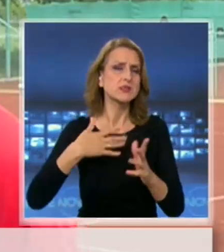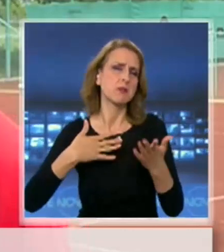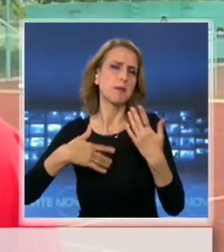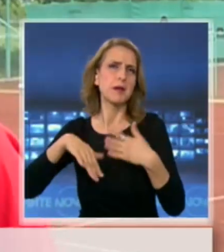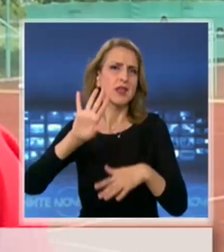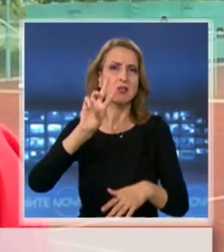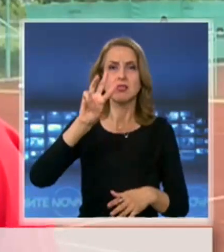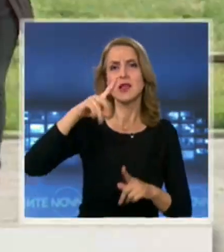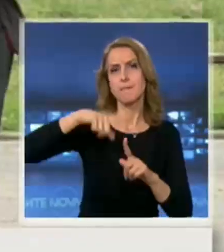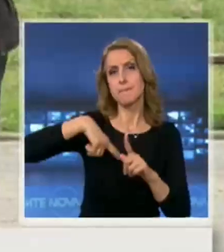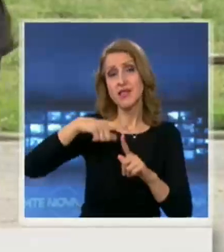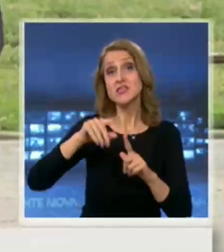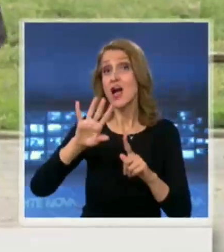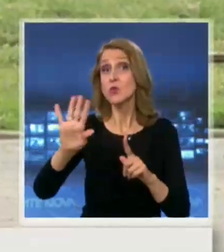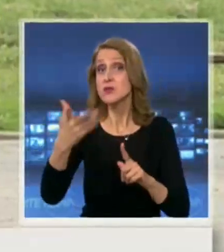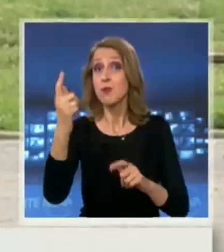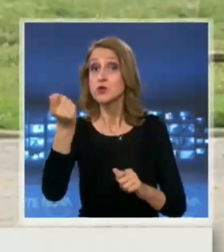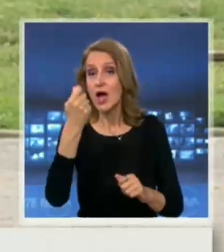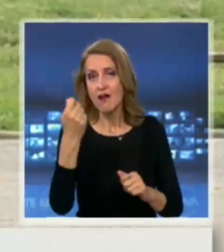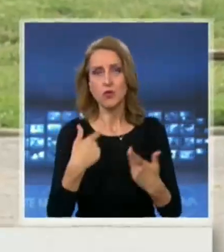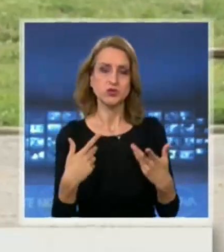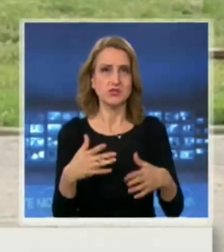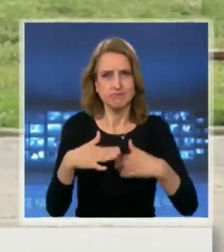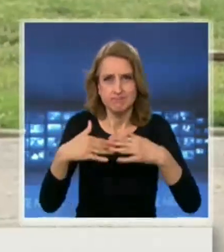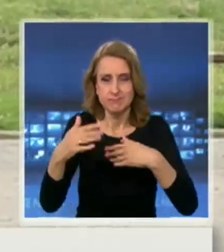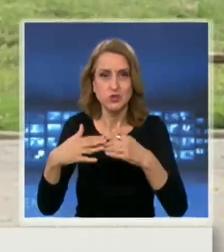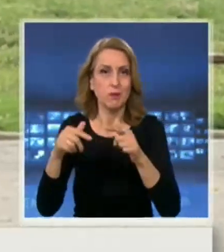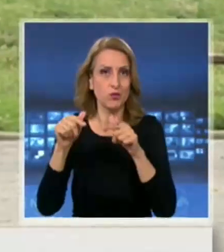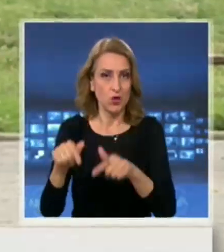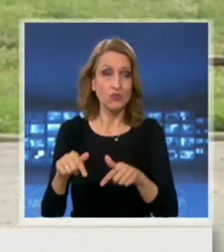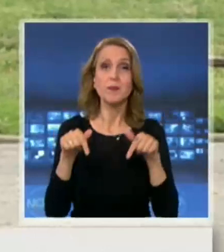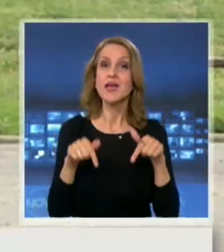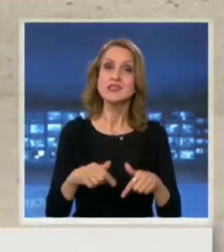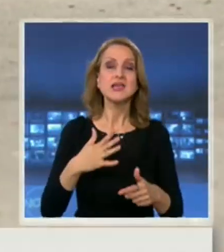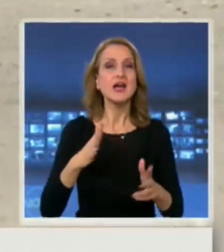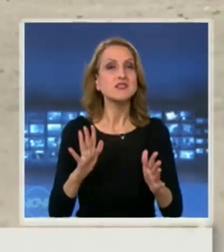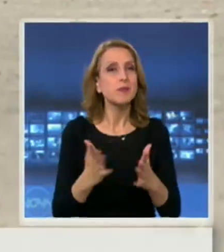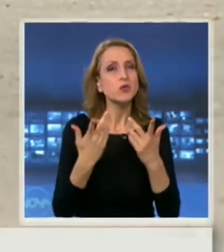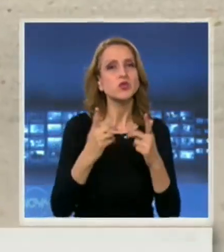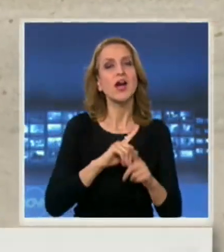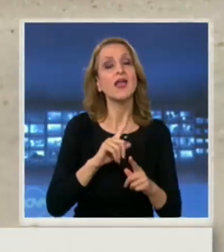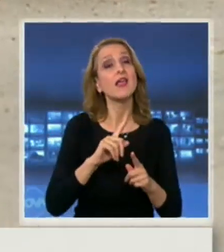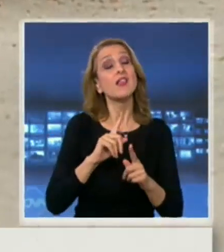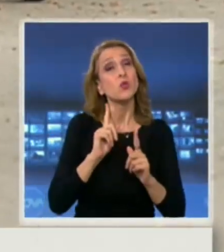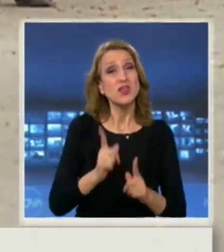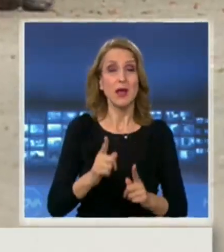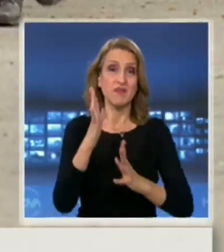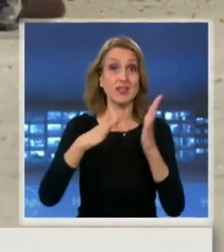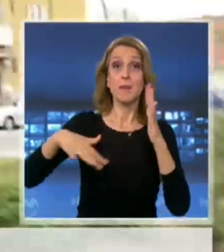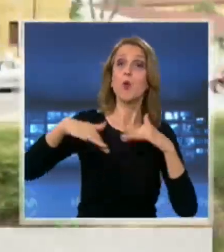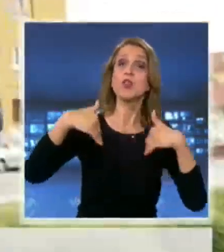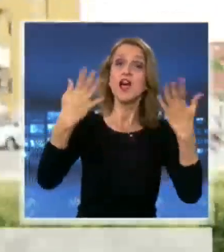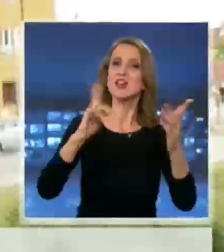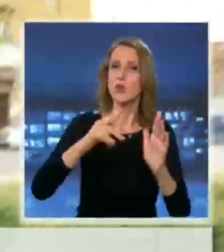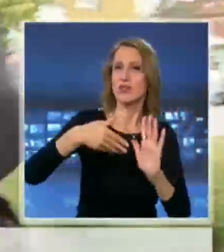ако евентуално започнат август. Зелена светлина получиха и спортовете с несъстезателен характер. Стига да се практикуват в паркове и на открити